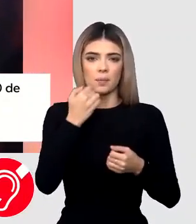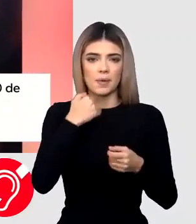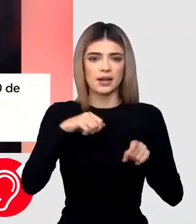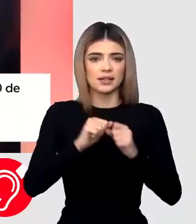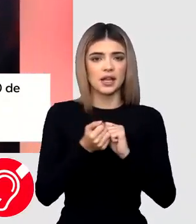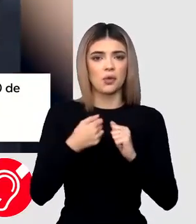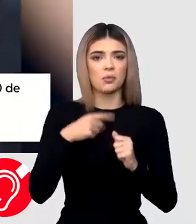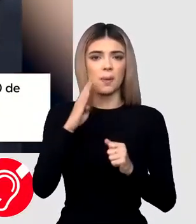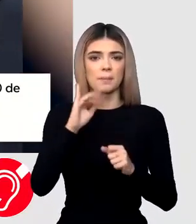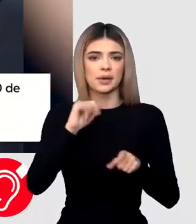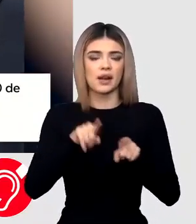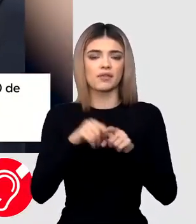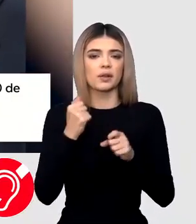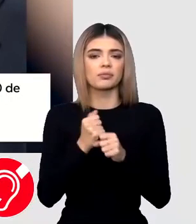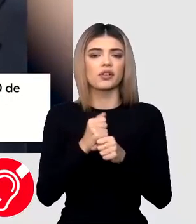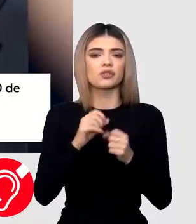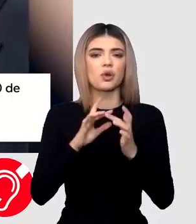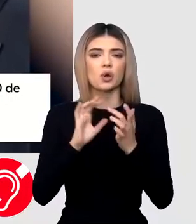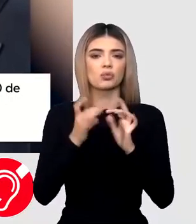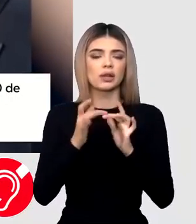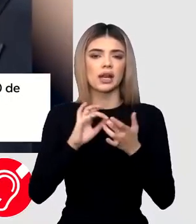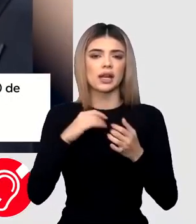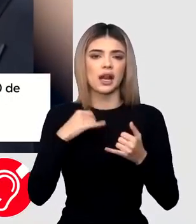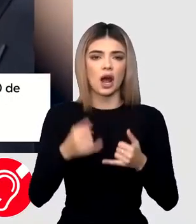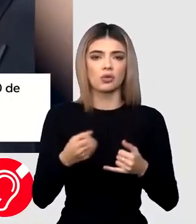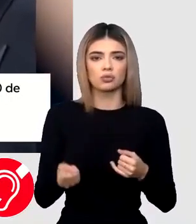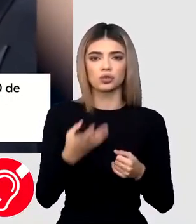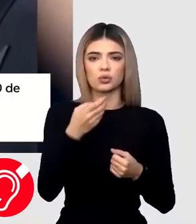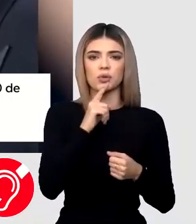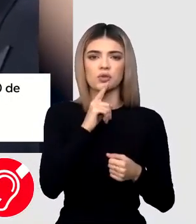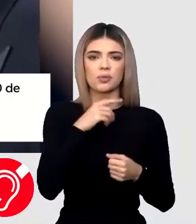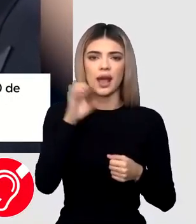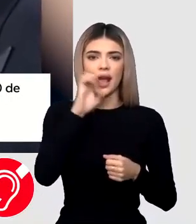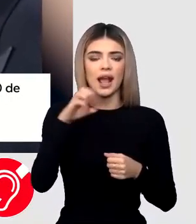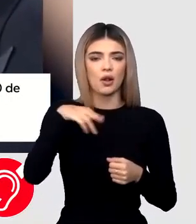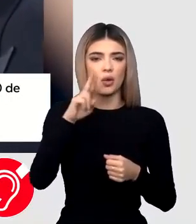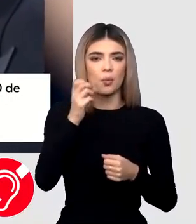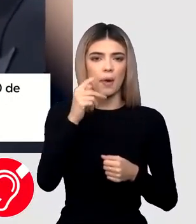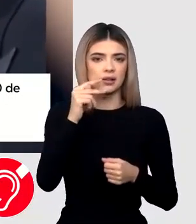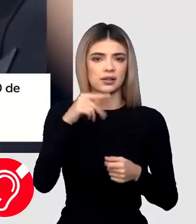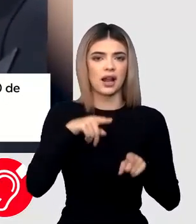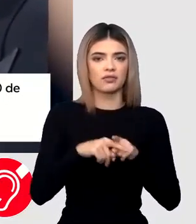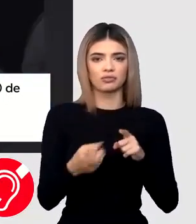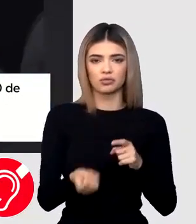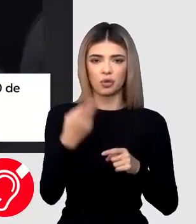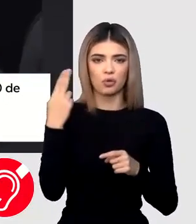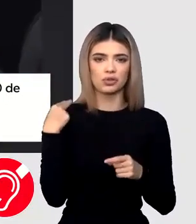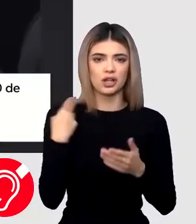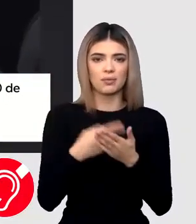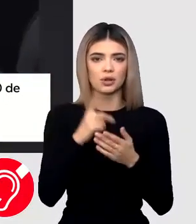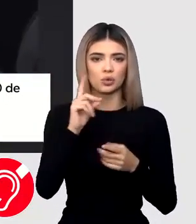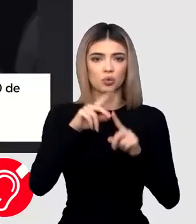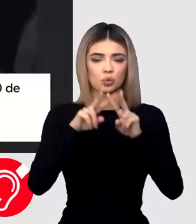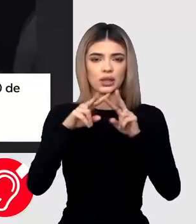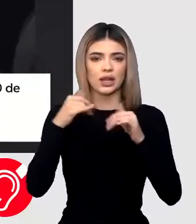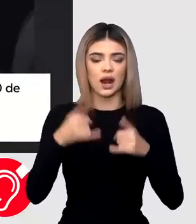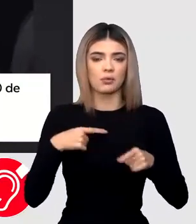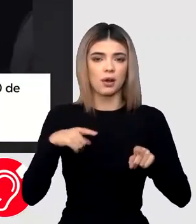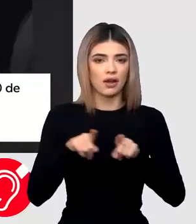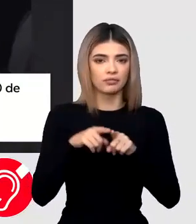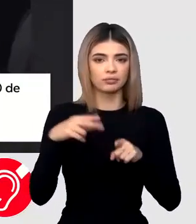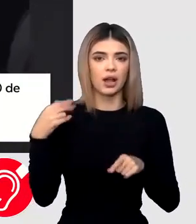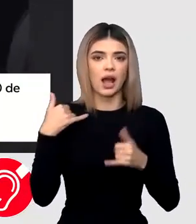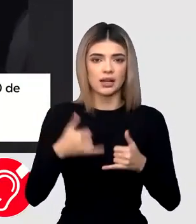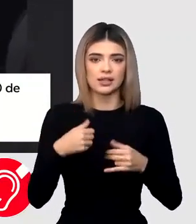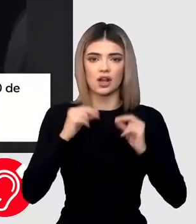sau Sergey Brin, cofondatorul Google. Însă numele cel mai des vehiculat este cel a lui Elon Musk. Noul șef de la Twitter a urmat să ajungă